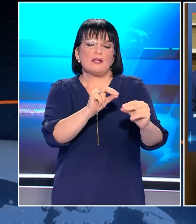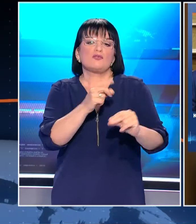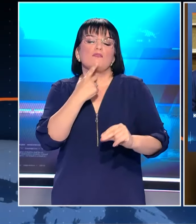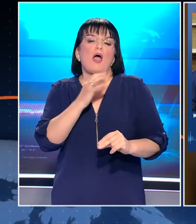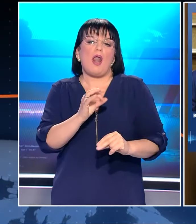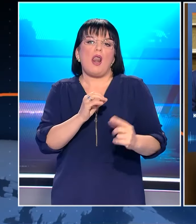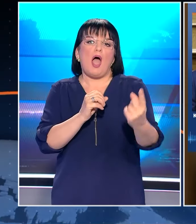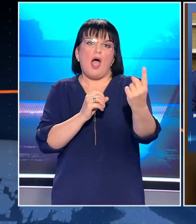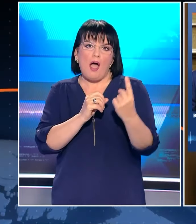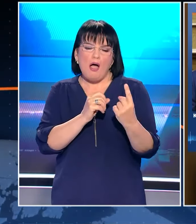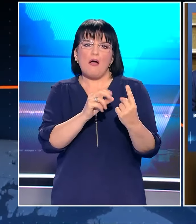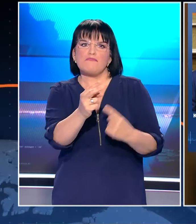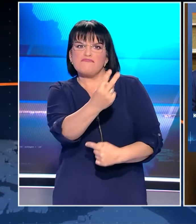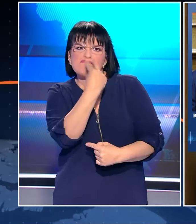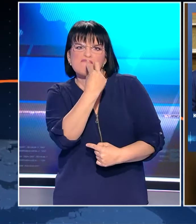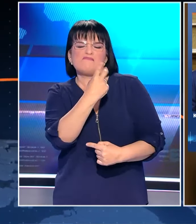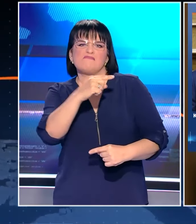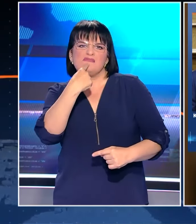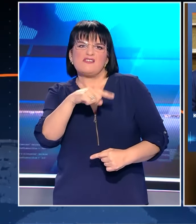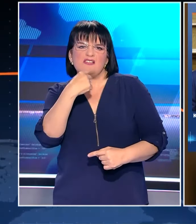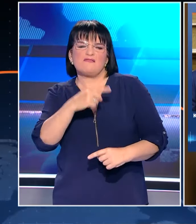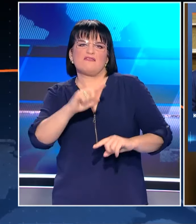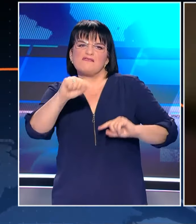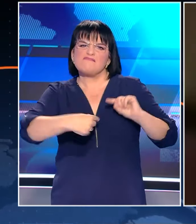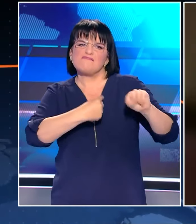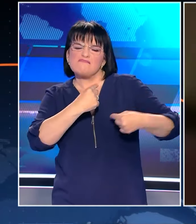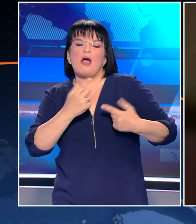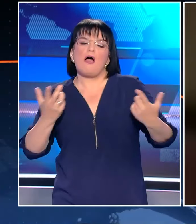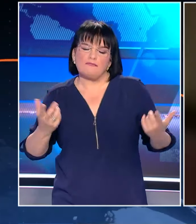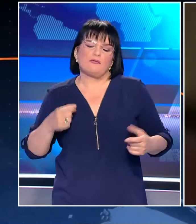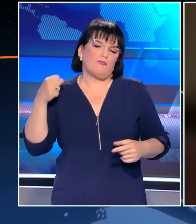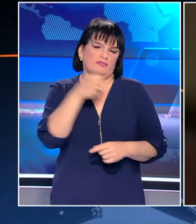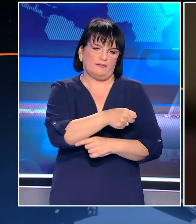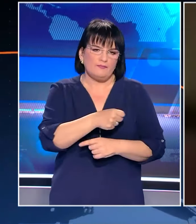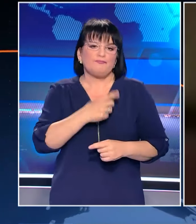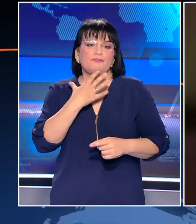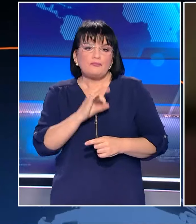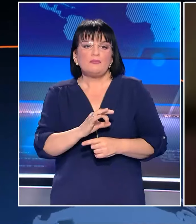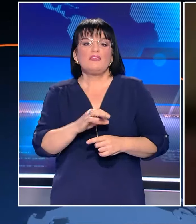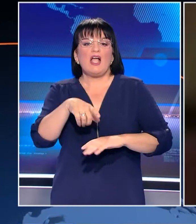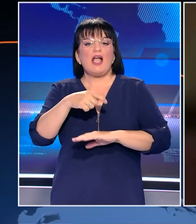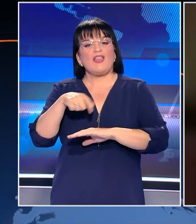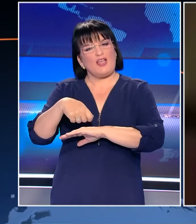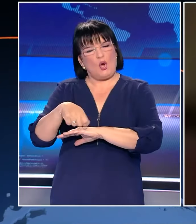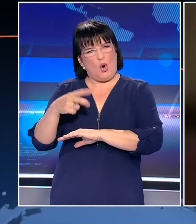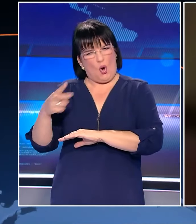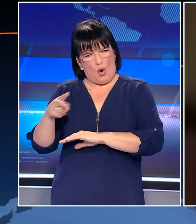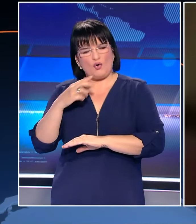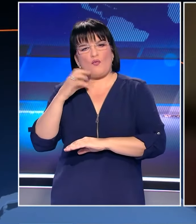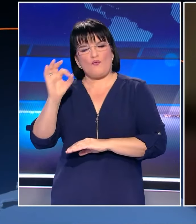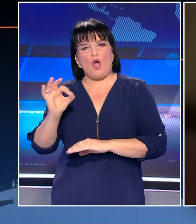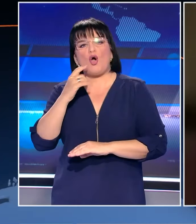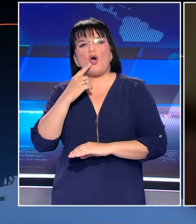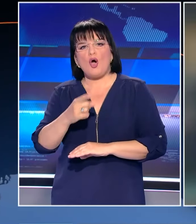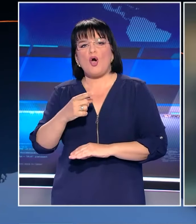δεν επεταφθεί γιατί δυστυχώς όλο το σκηνικό συνέχισε με τη σύμβριση. Η συνήγορος του κατηγορουμένου βουλευτή υποστηρίζει ότι ο Κωνσταντίνος Φλώρος